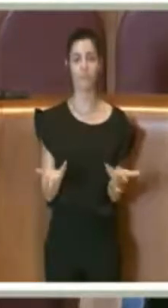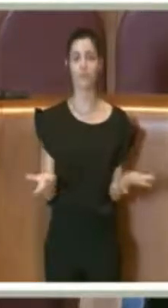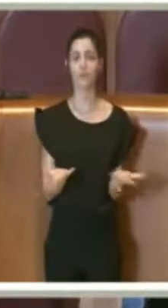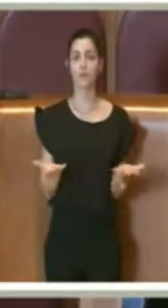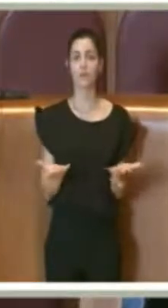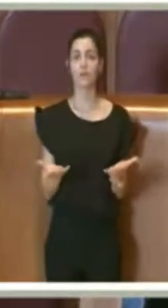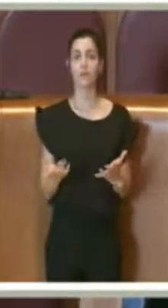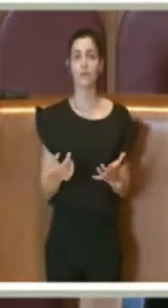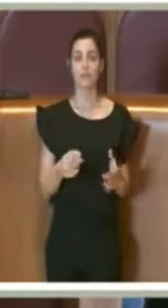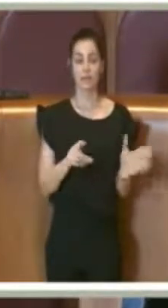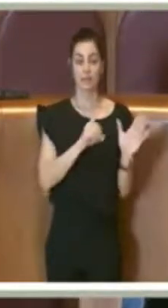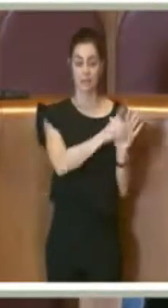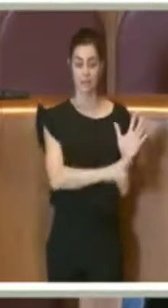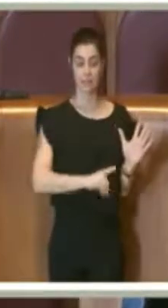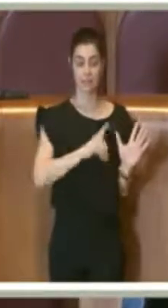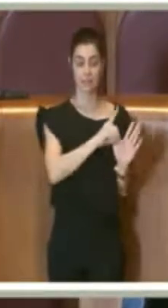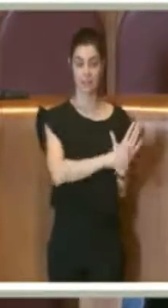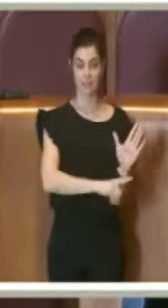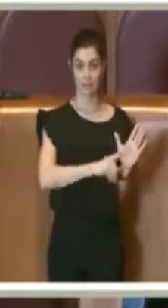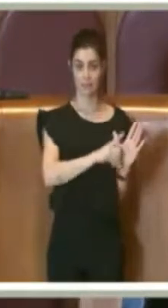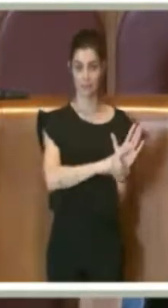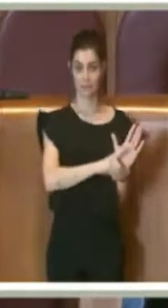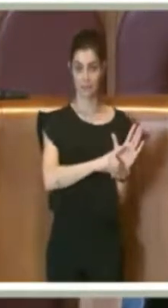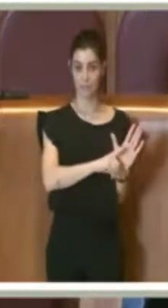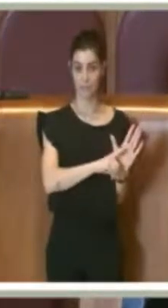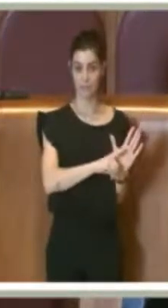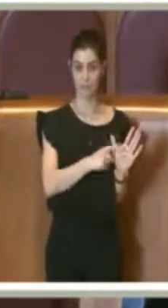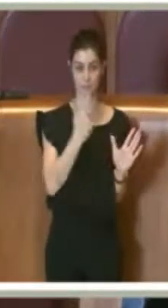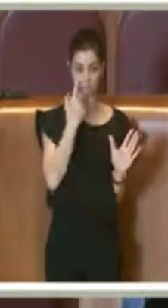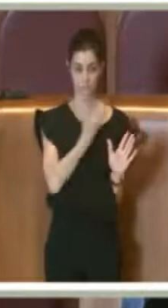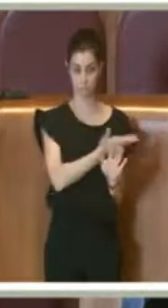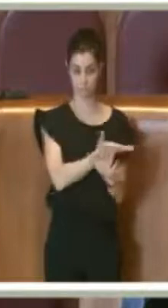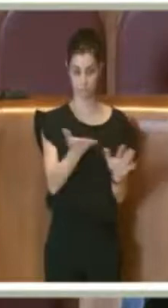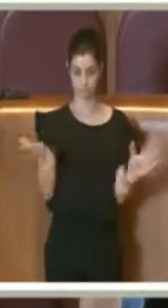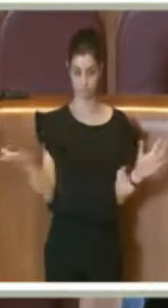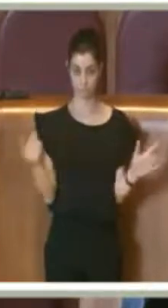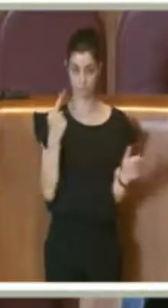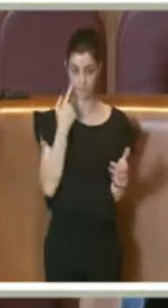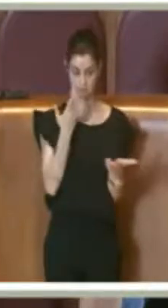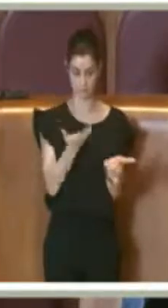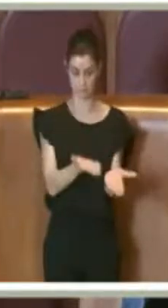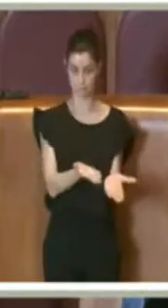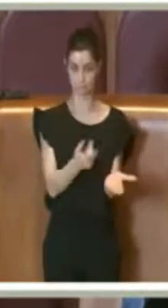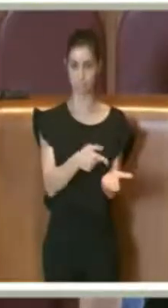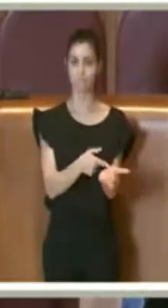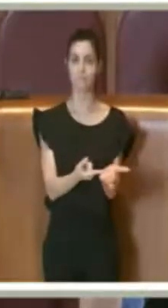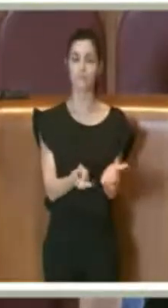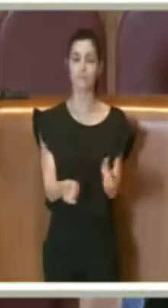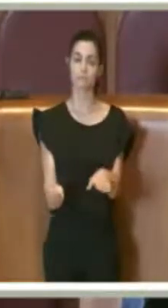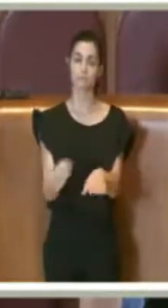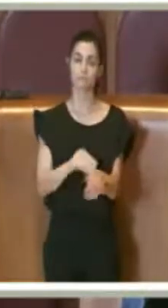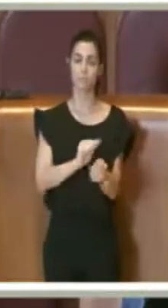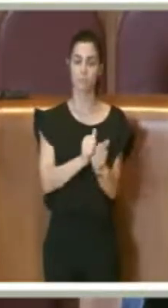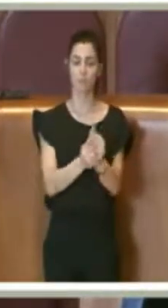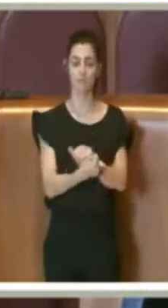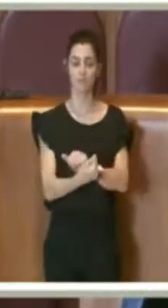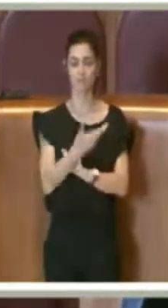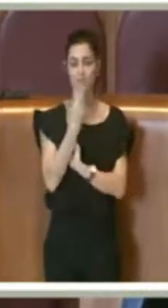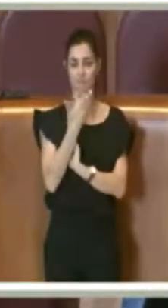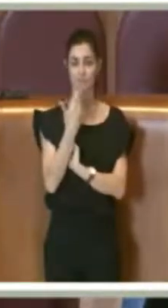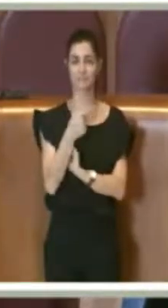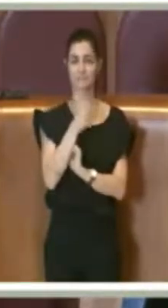Che la delibera, per come la vedete, sono le modifiche, chiamiamole così molto scarne, per